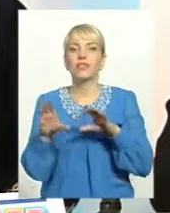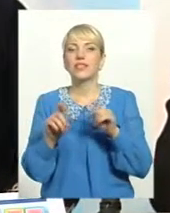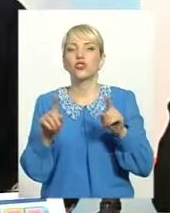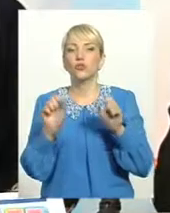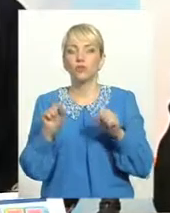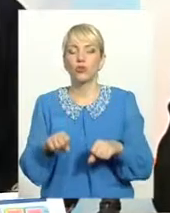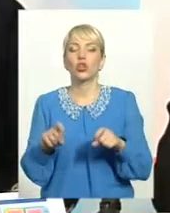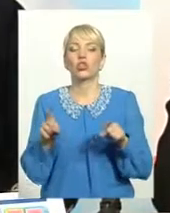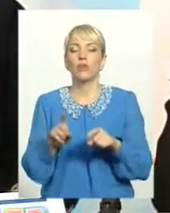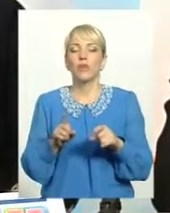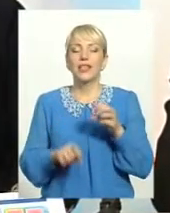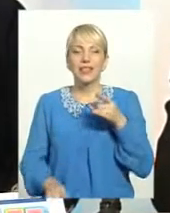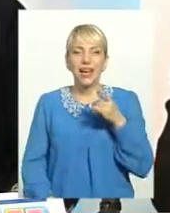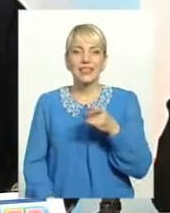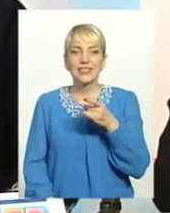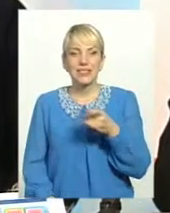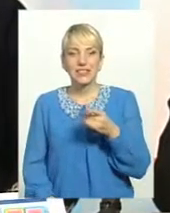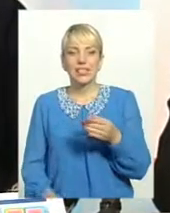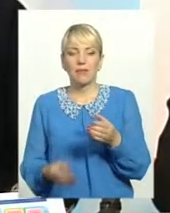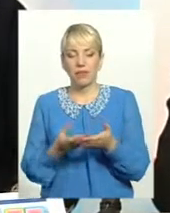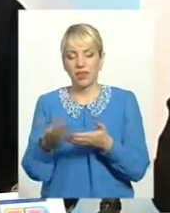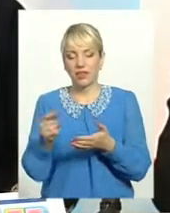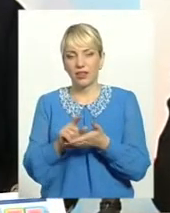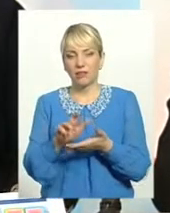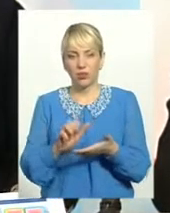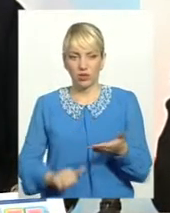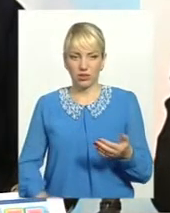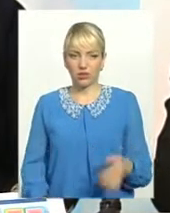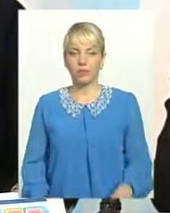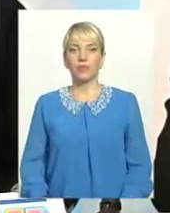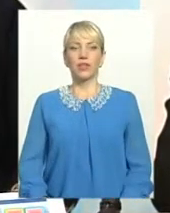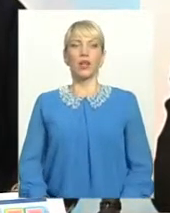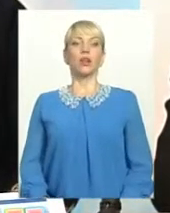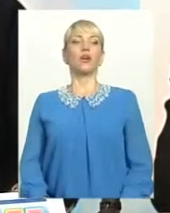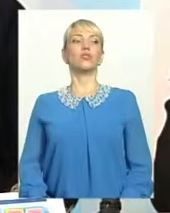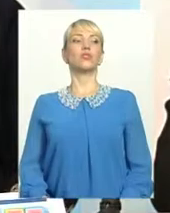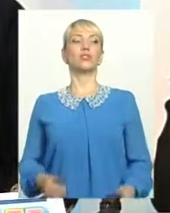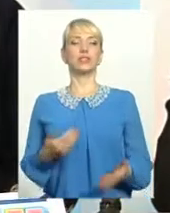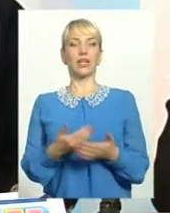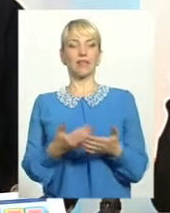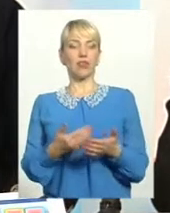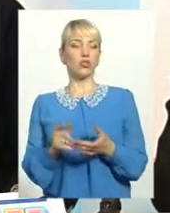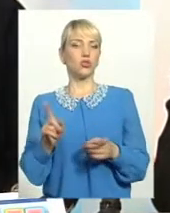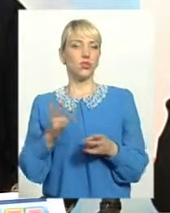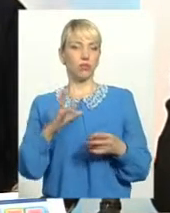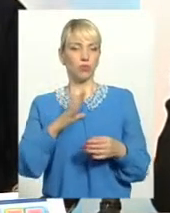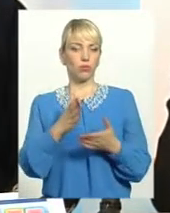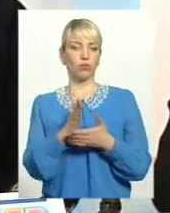знов пішли в правоверну. податкових змінах обіцяли, що у нас послуга таксі теж має йти через касовий апарат.